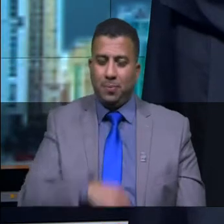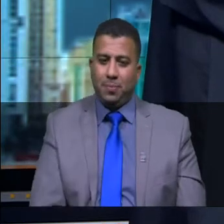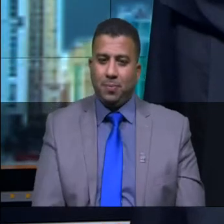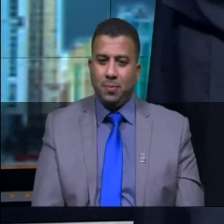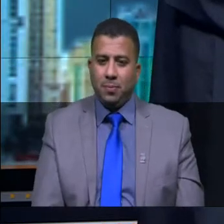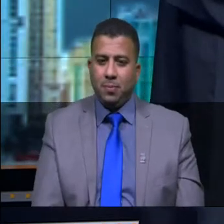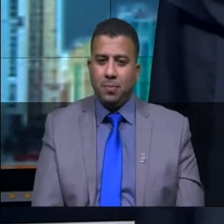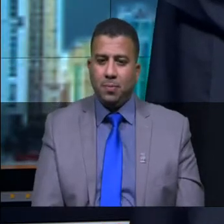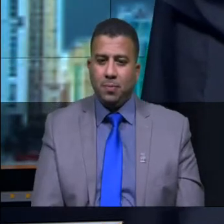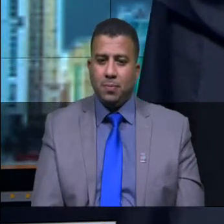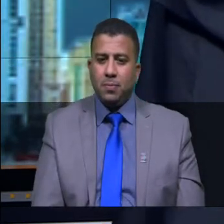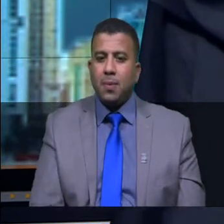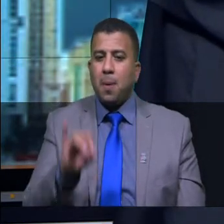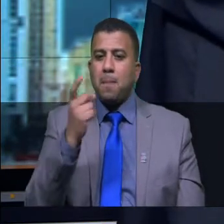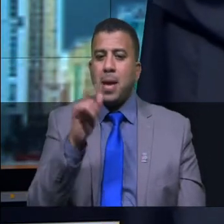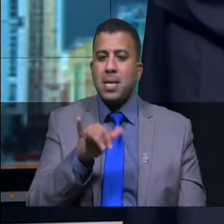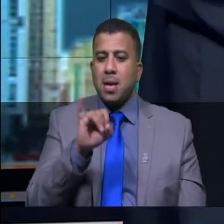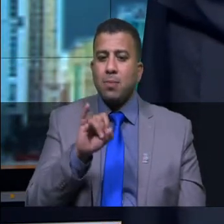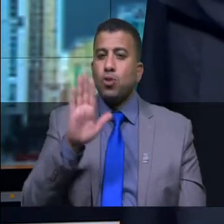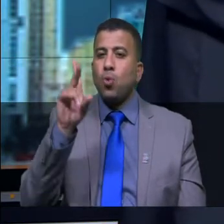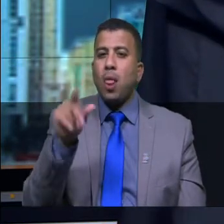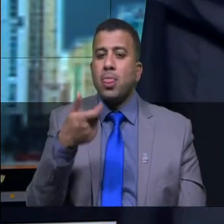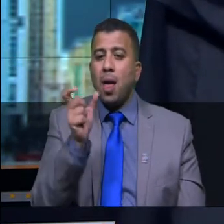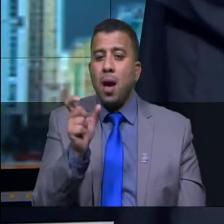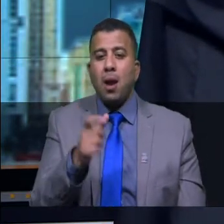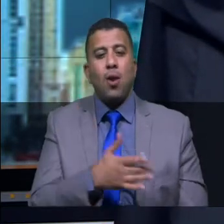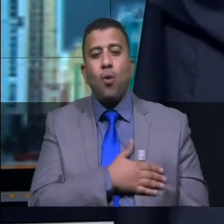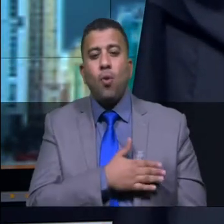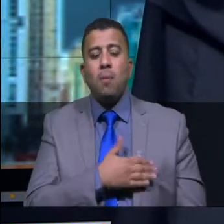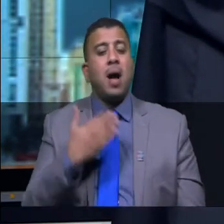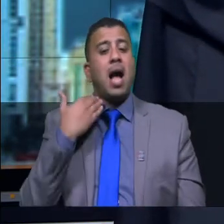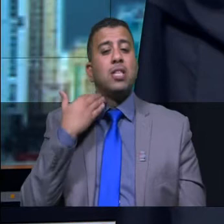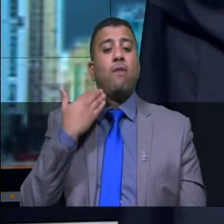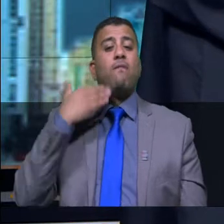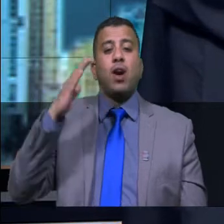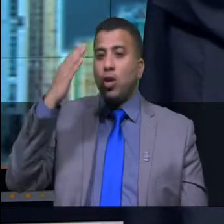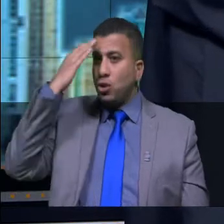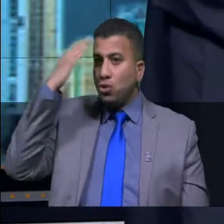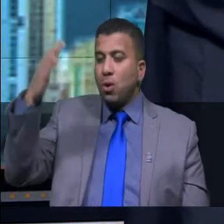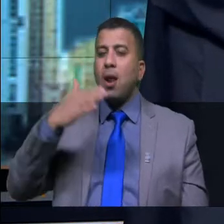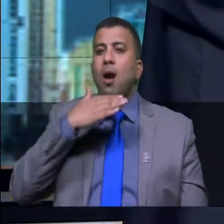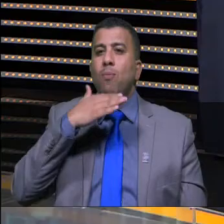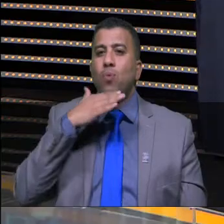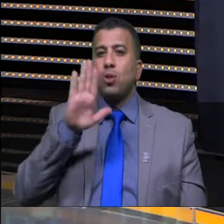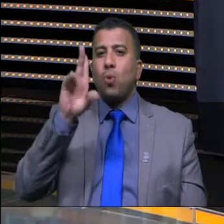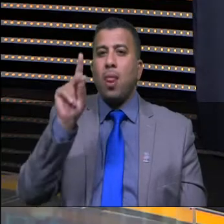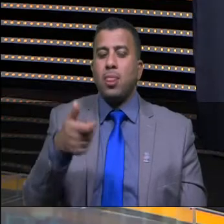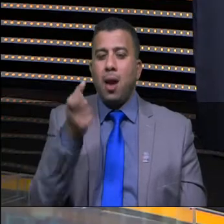من مريم حديد سلطان القلوب عز وفخر شكرا أبونا سلطان